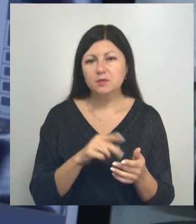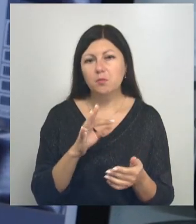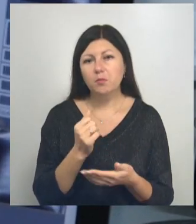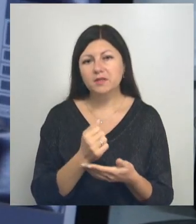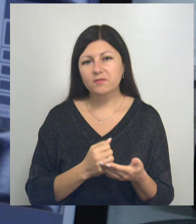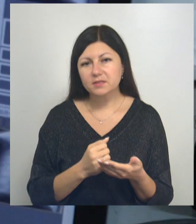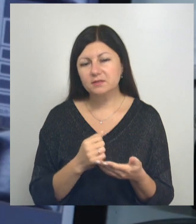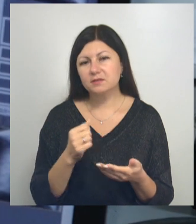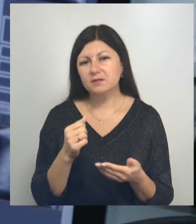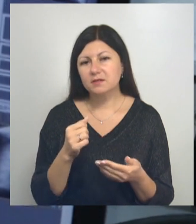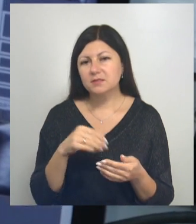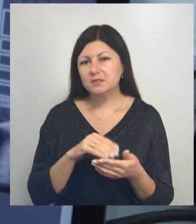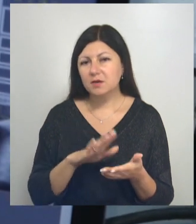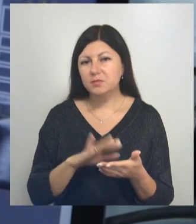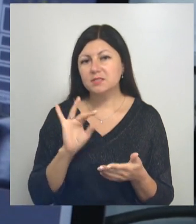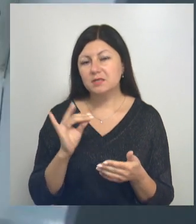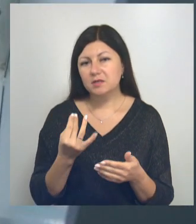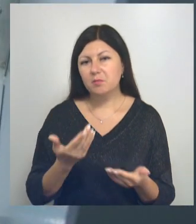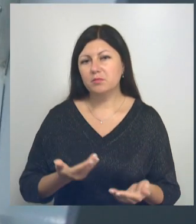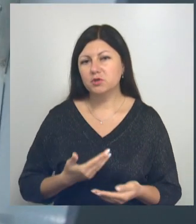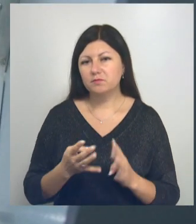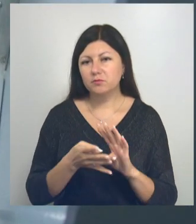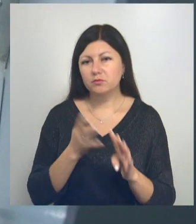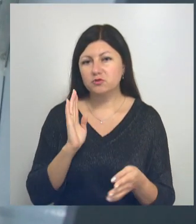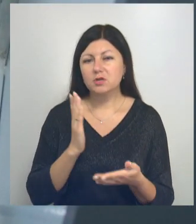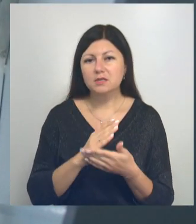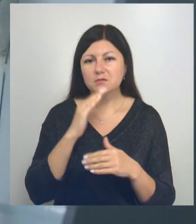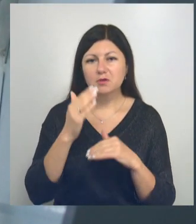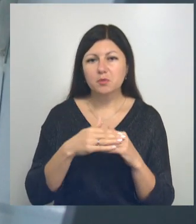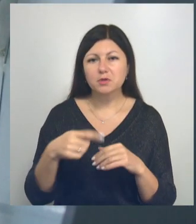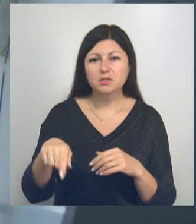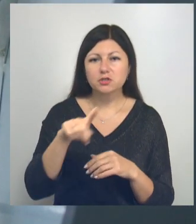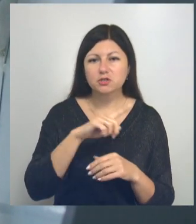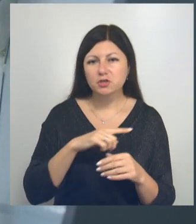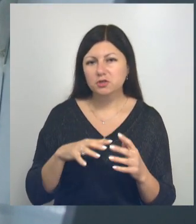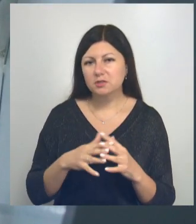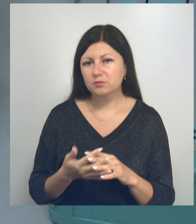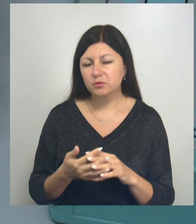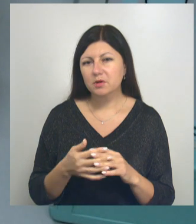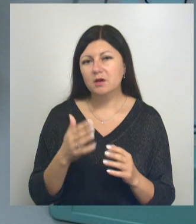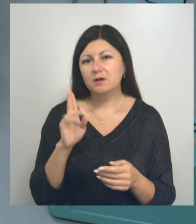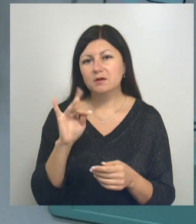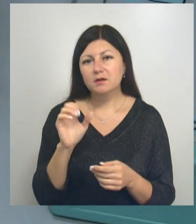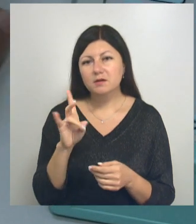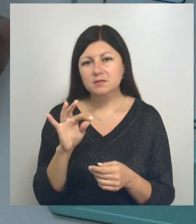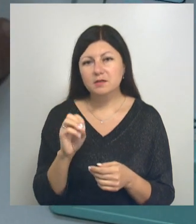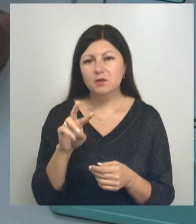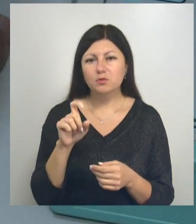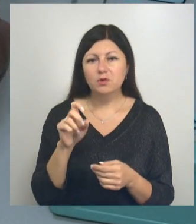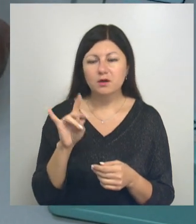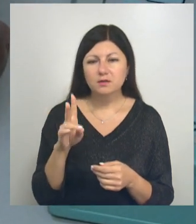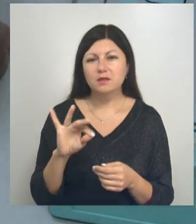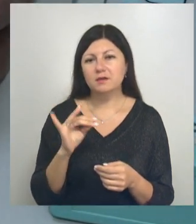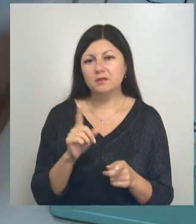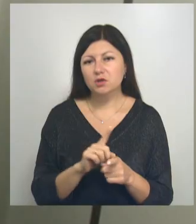записи, так и в порядке живой очереди. Среди пациентов и жителей близлежащих населенных пунктов. Сел Красное и Луханино, а также